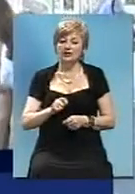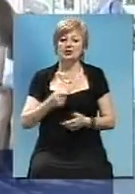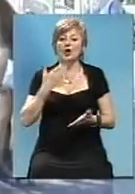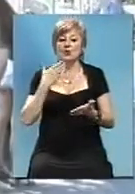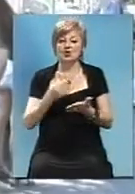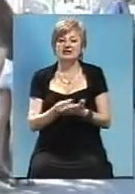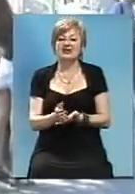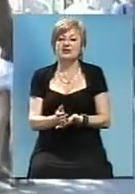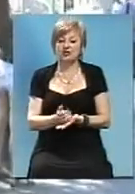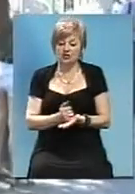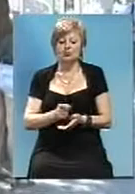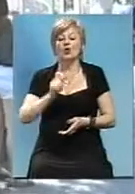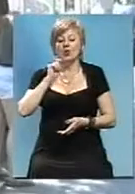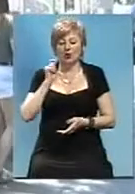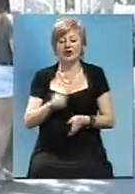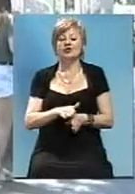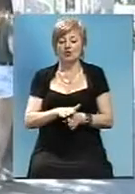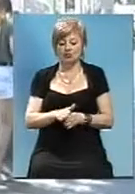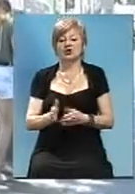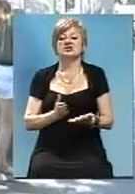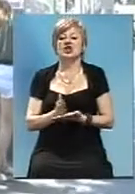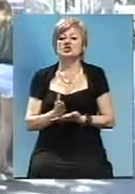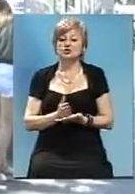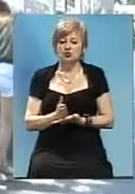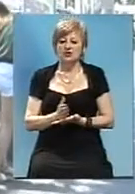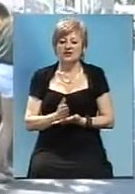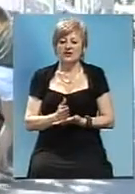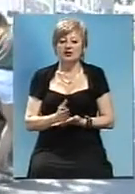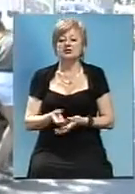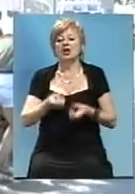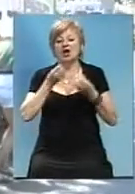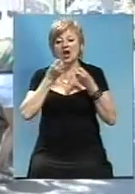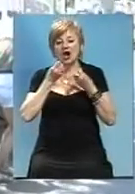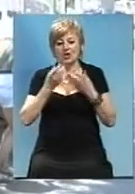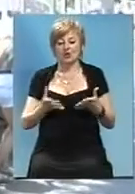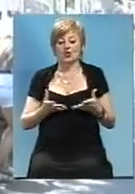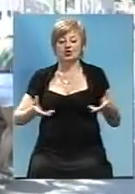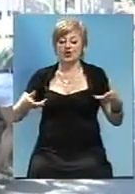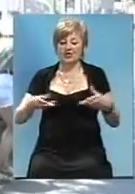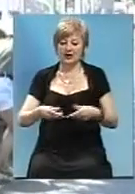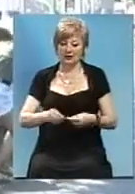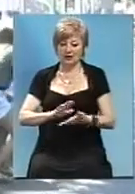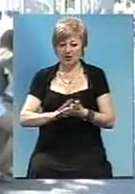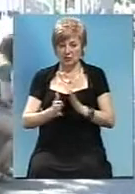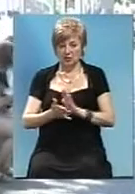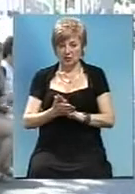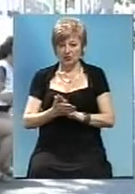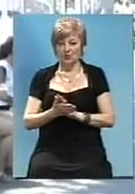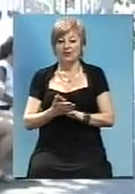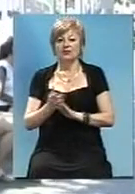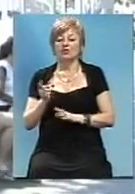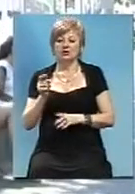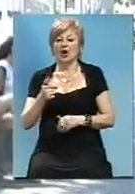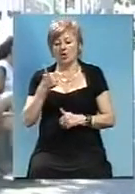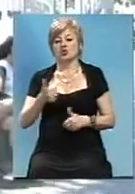ресурсам Україна вполне заслуживає благоприятного інвестиційного клімата і прихода серйозних